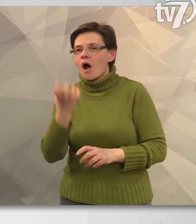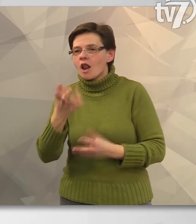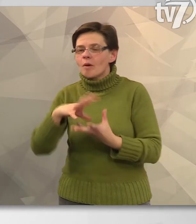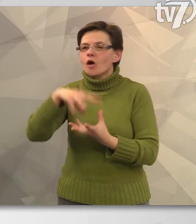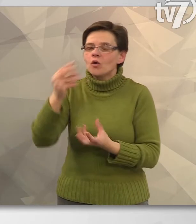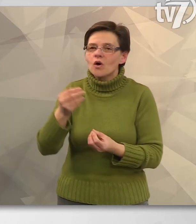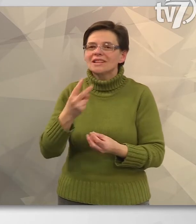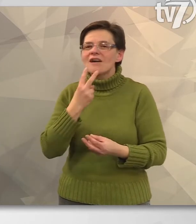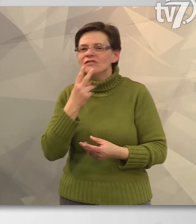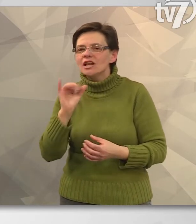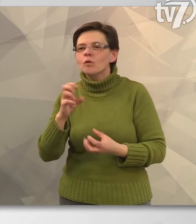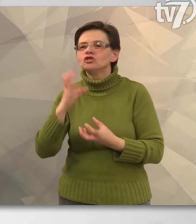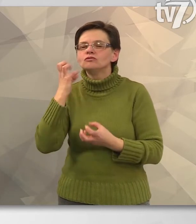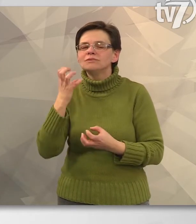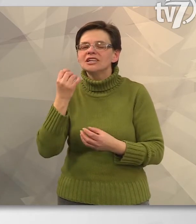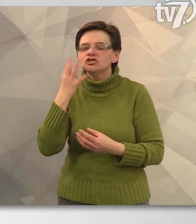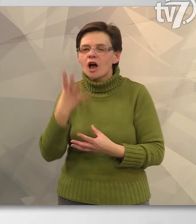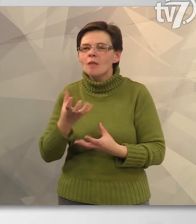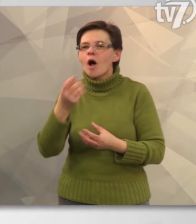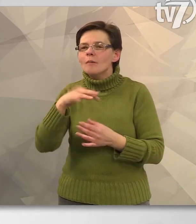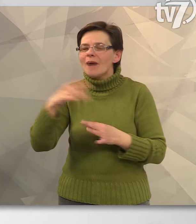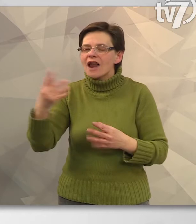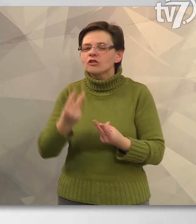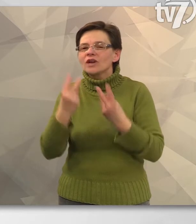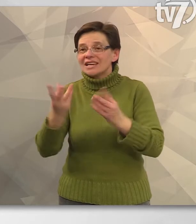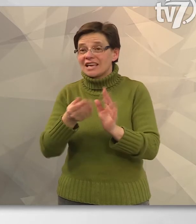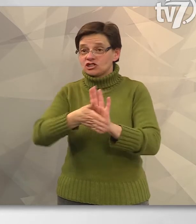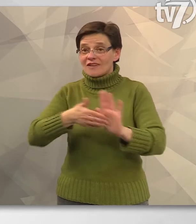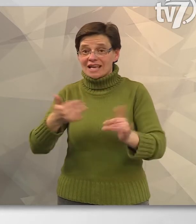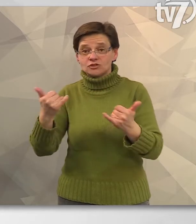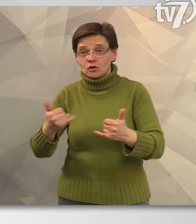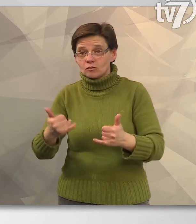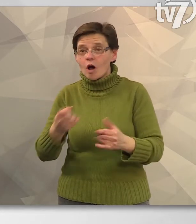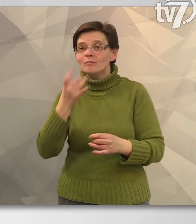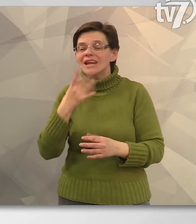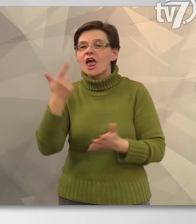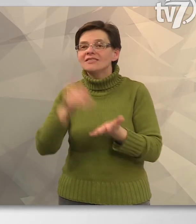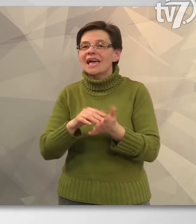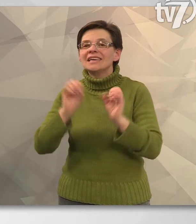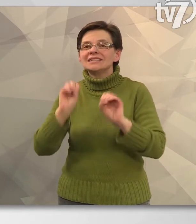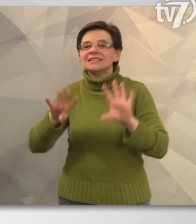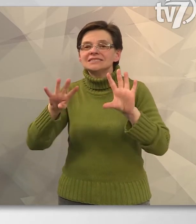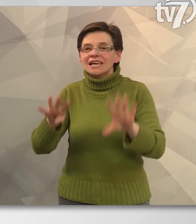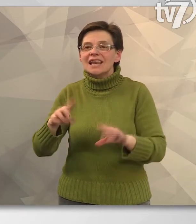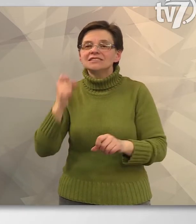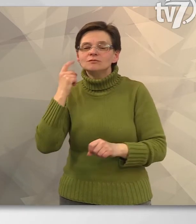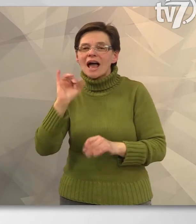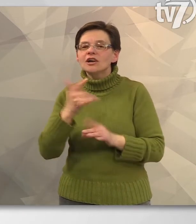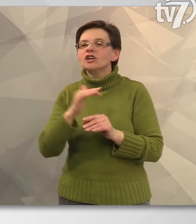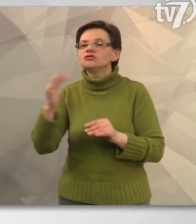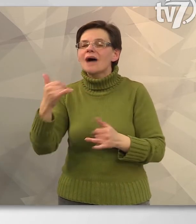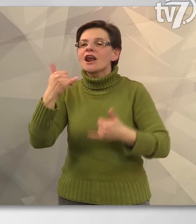Az Alma, Körte, Vilmos és Birs párlatok értékelésével kezdődött ma el a Brillante 2019